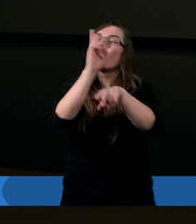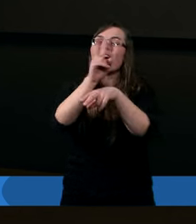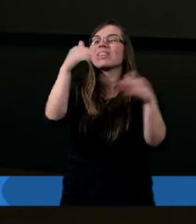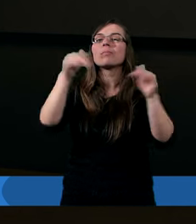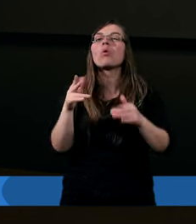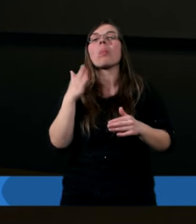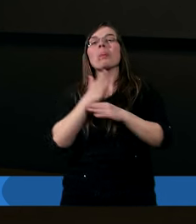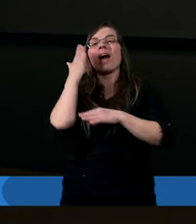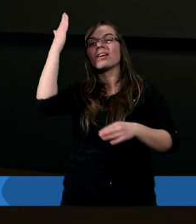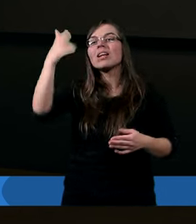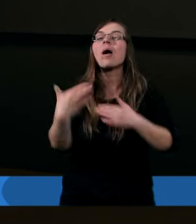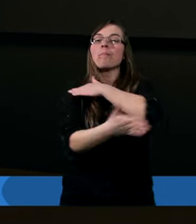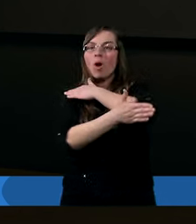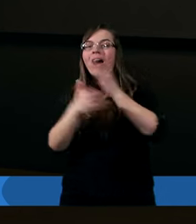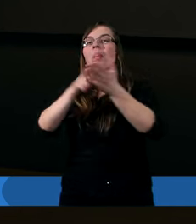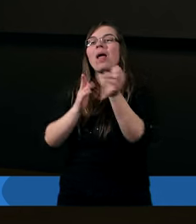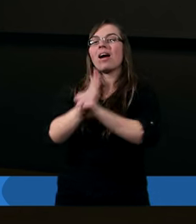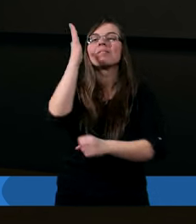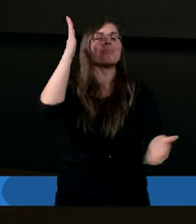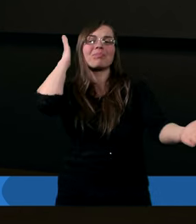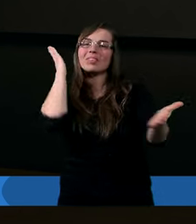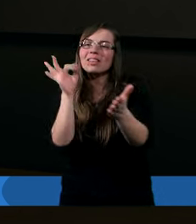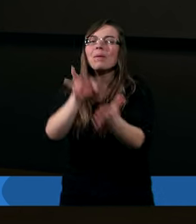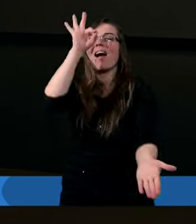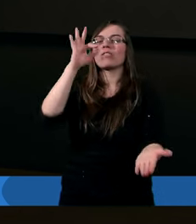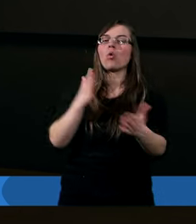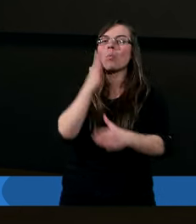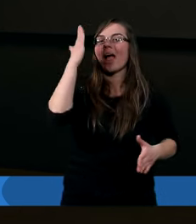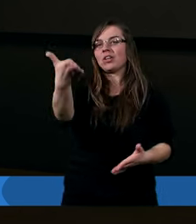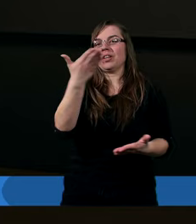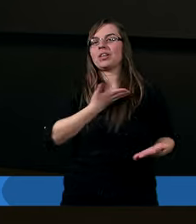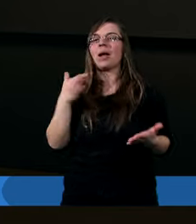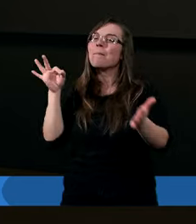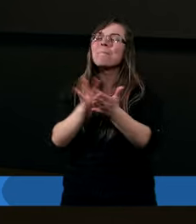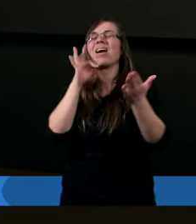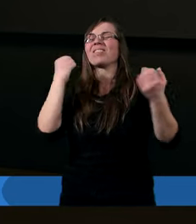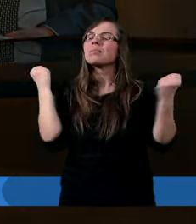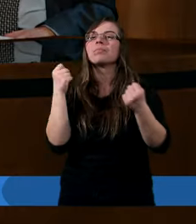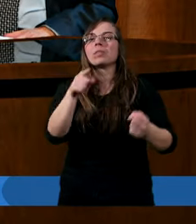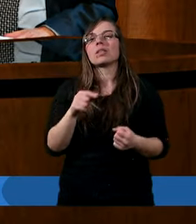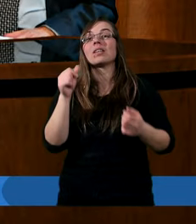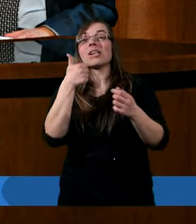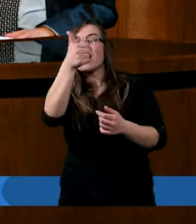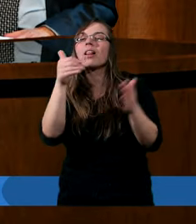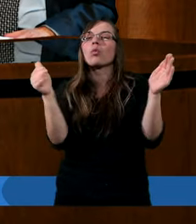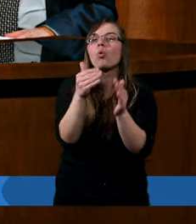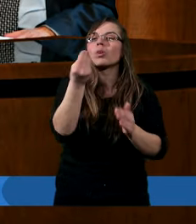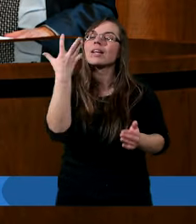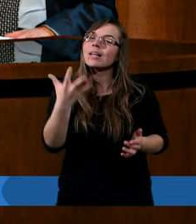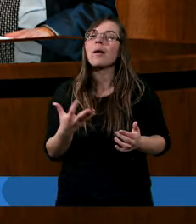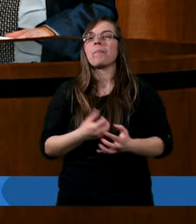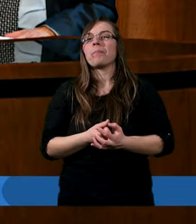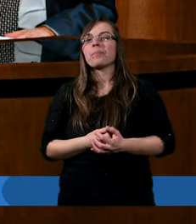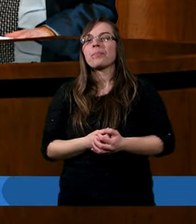Nadzieja złożona w Nim jest pewną nadzieją. Na jedną jeszcze króciutko